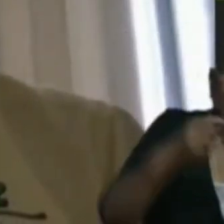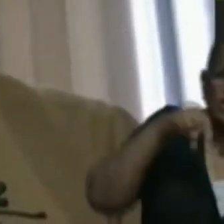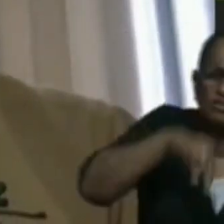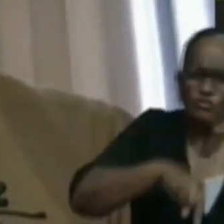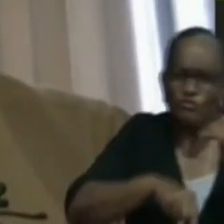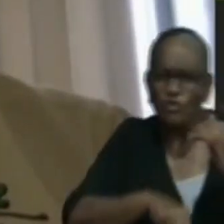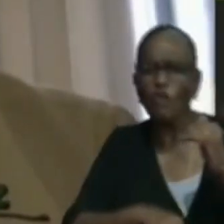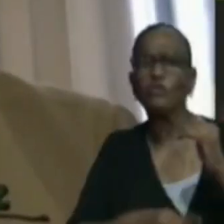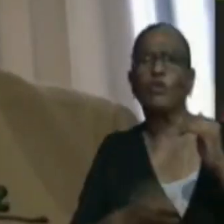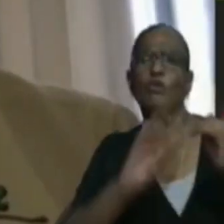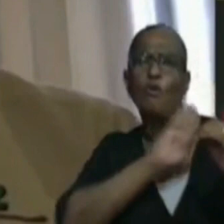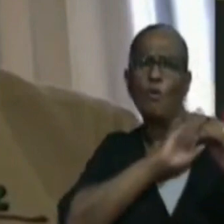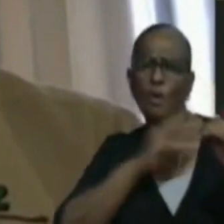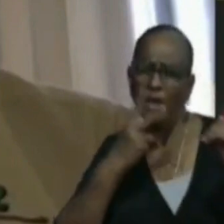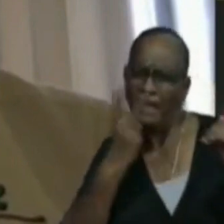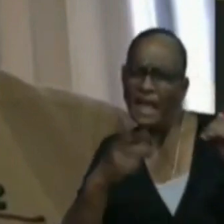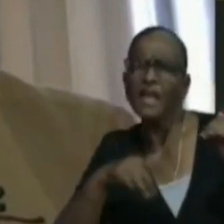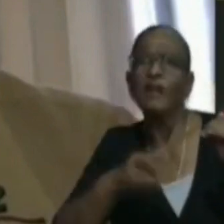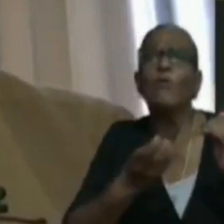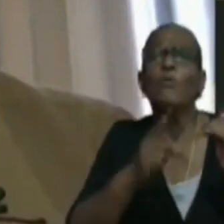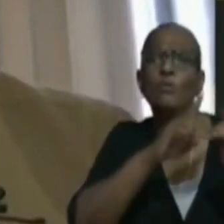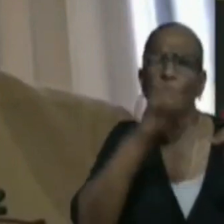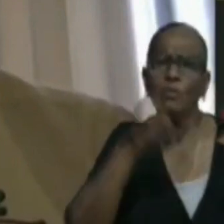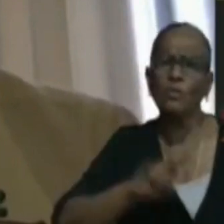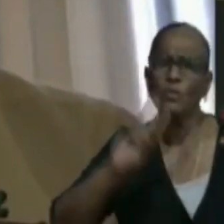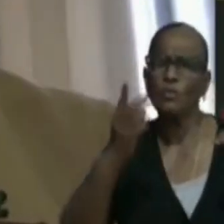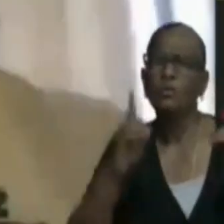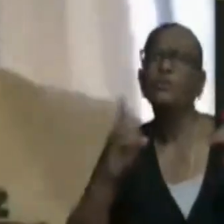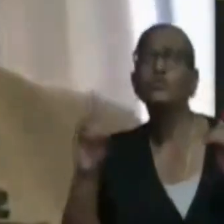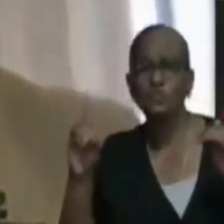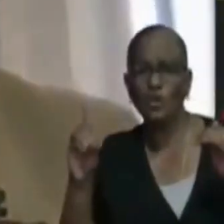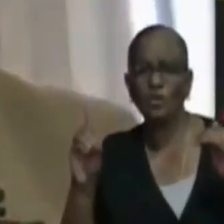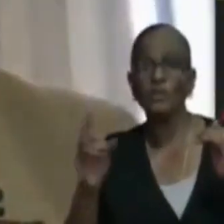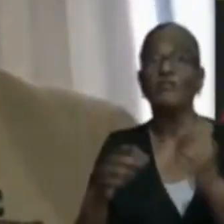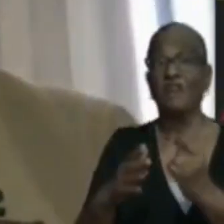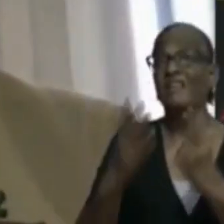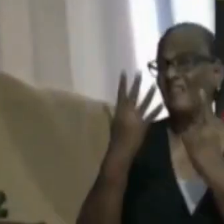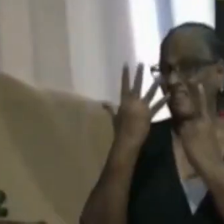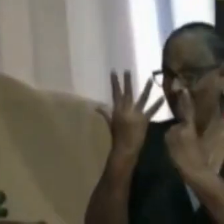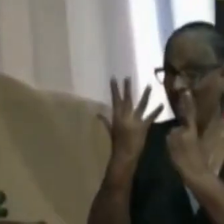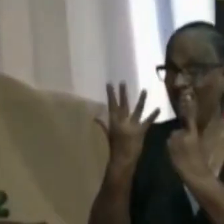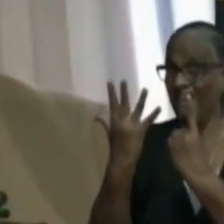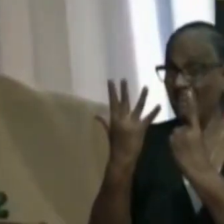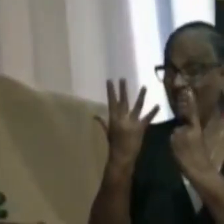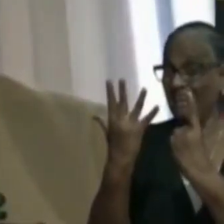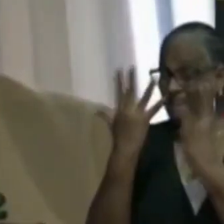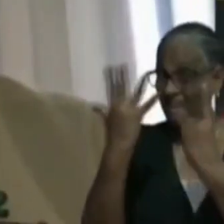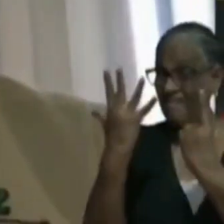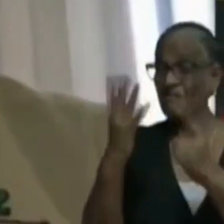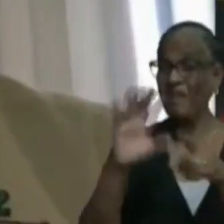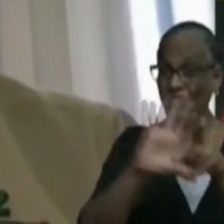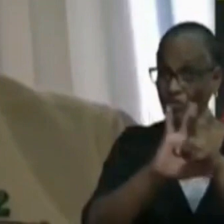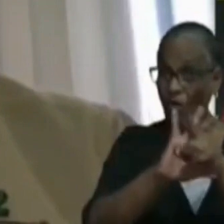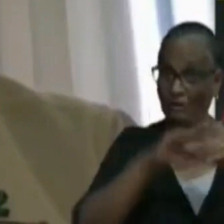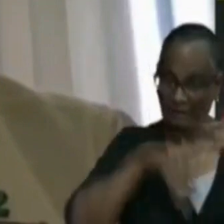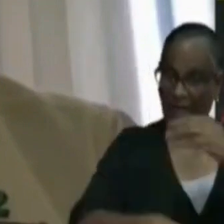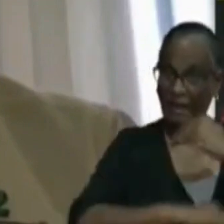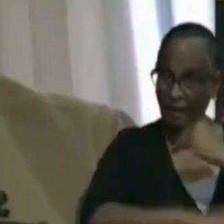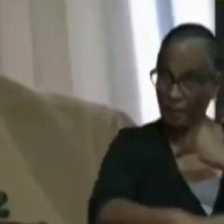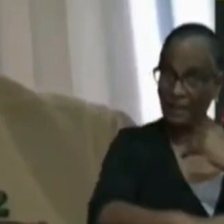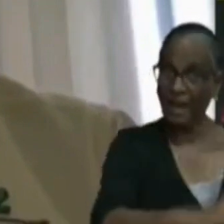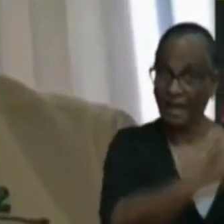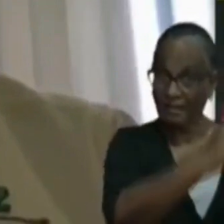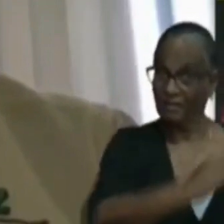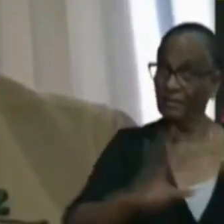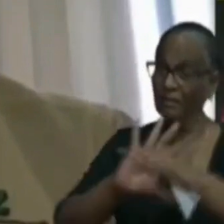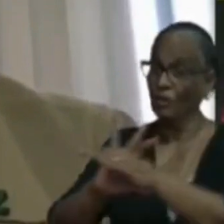zuiden. Maar zoals ik gewend ben te zeggen, vanuit de 51 polyklinieken van ons in het lang, monitoren we de